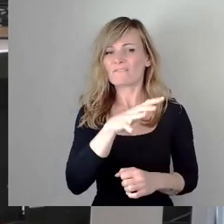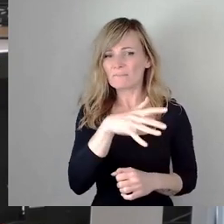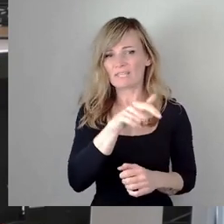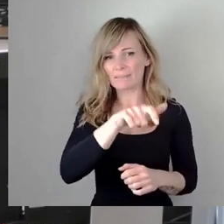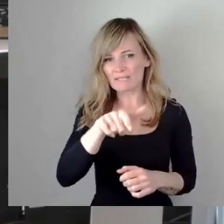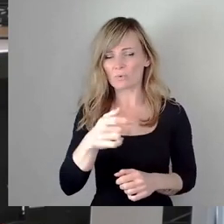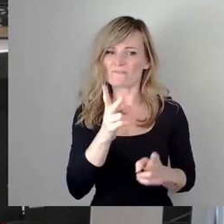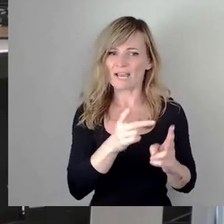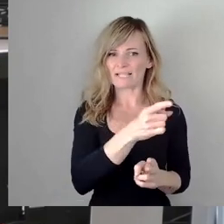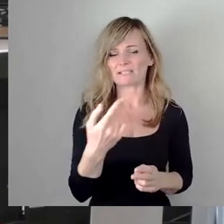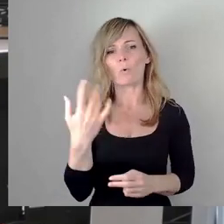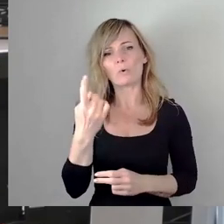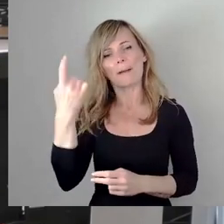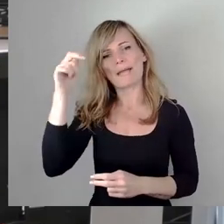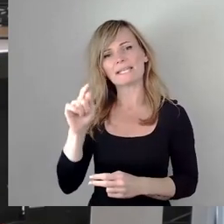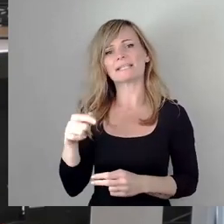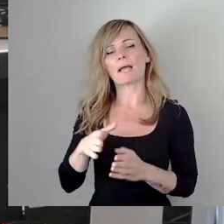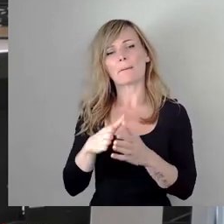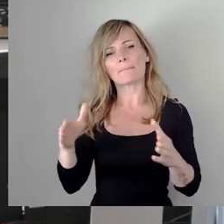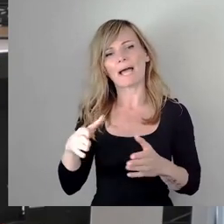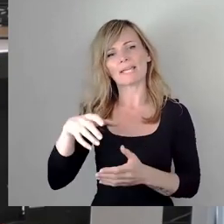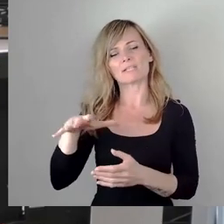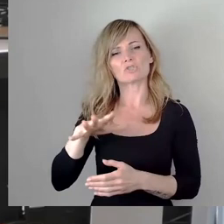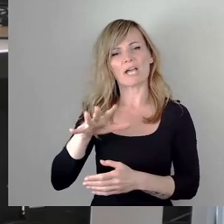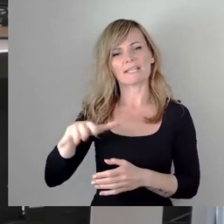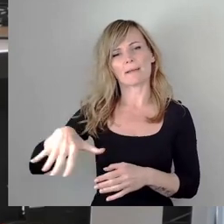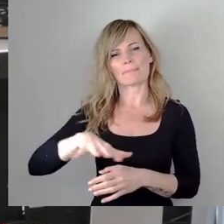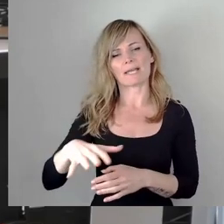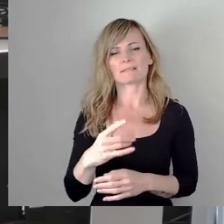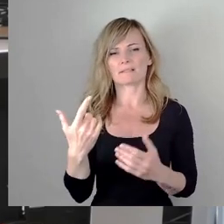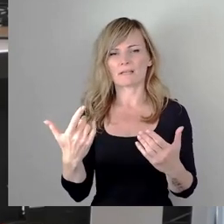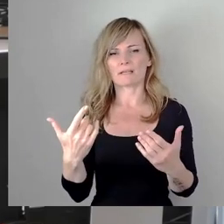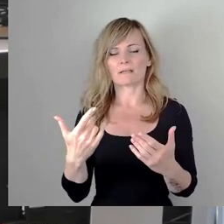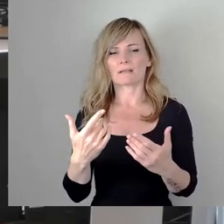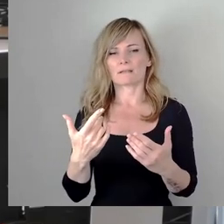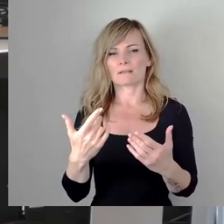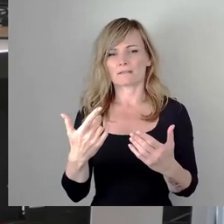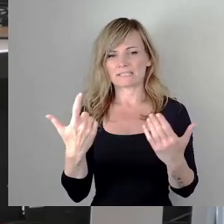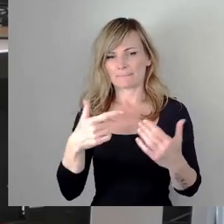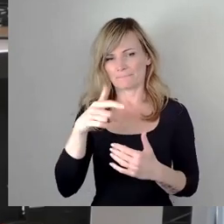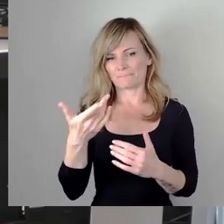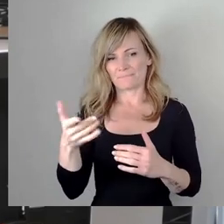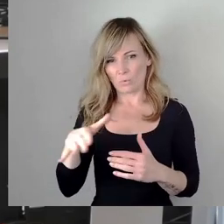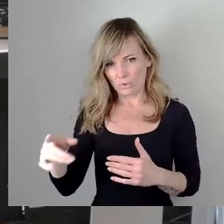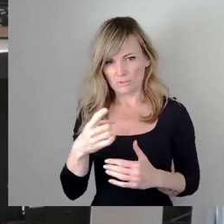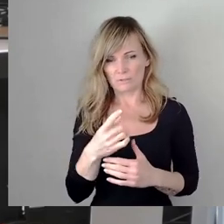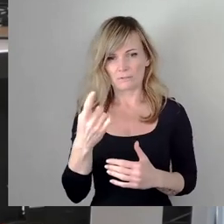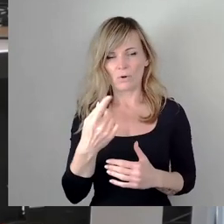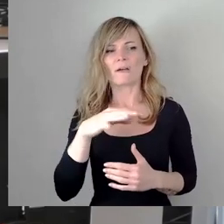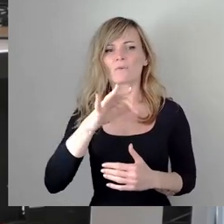2016 mit 13 Toten und 67 Verletzten oder Würzburg 2021,